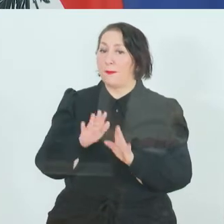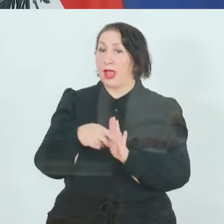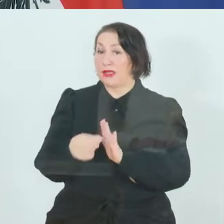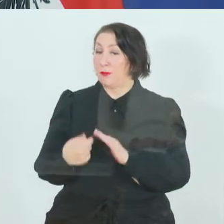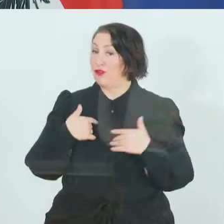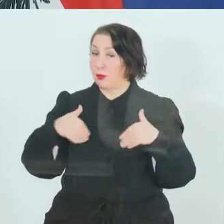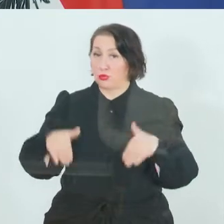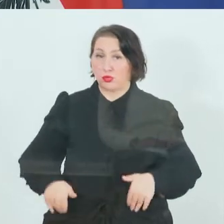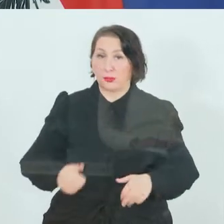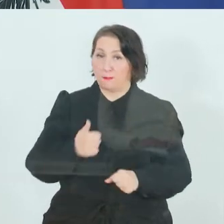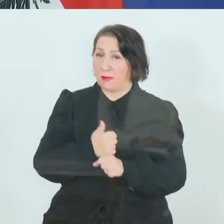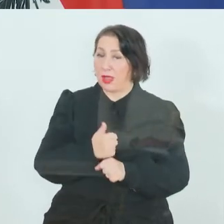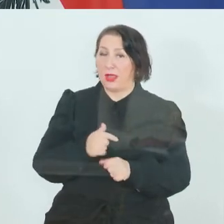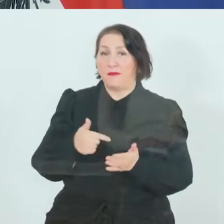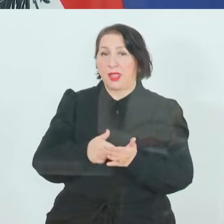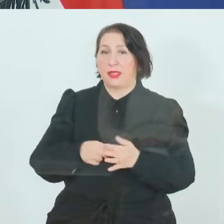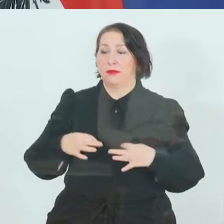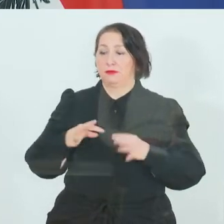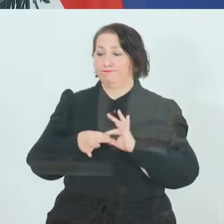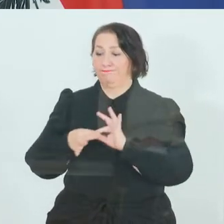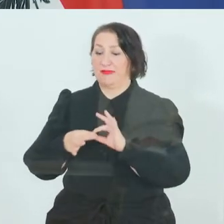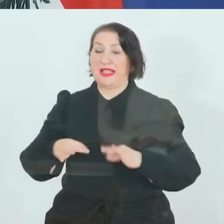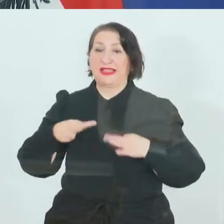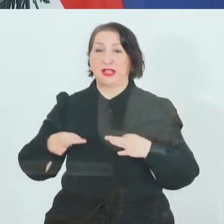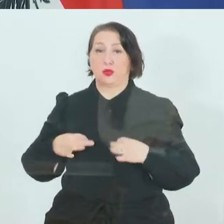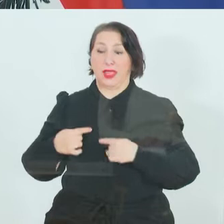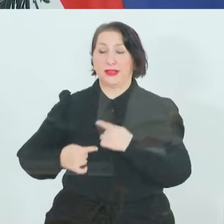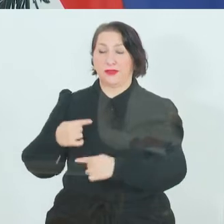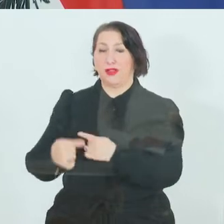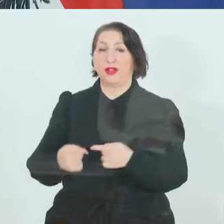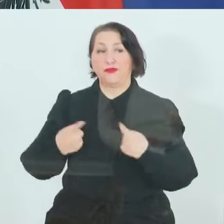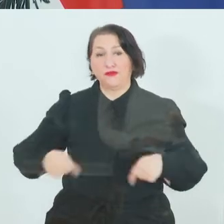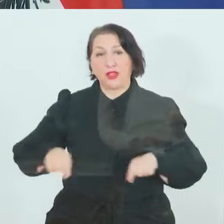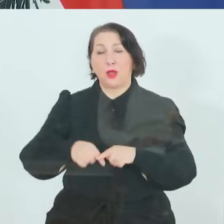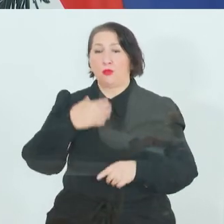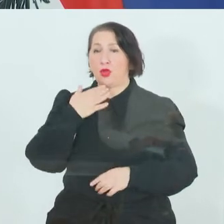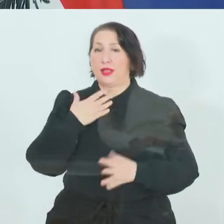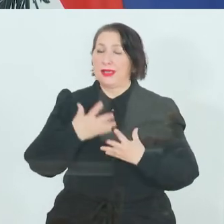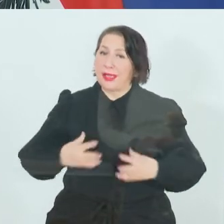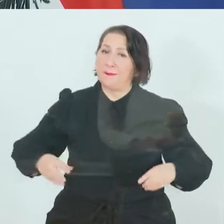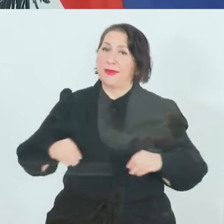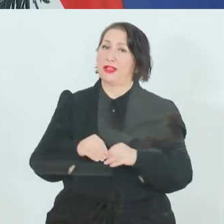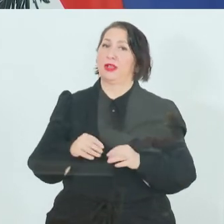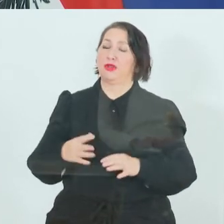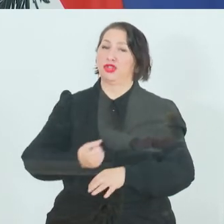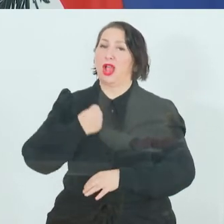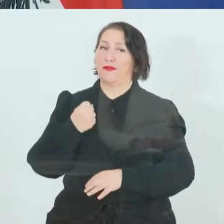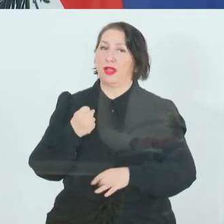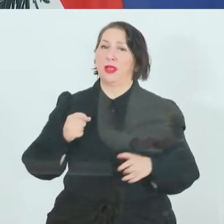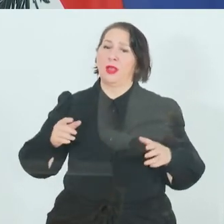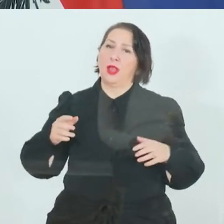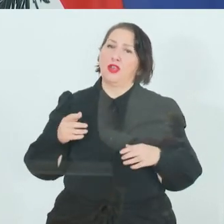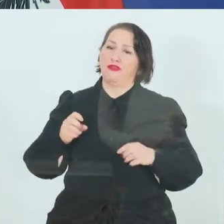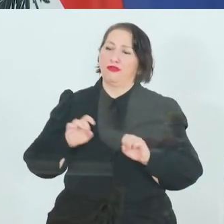mussten aufgrund der gesundheitlichen Entwicklung, damit wir es gemeinsam schaffen, das Virus einzudämmen, auch am